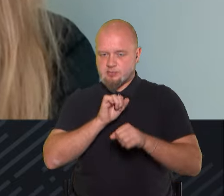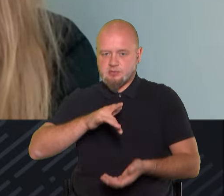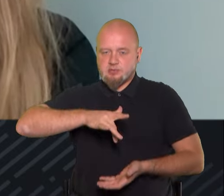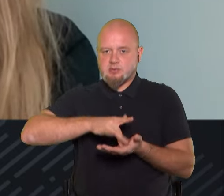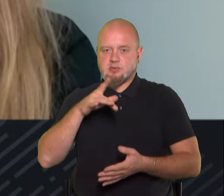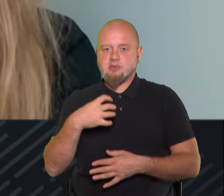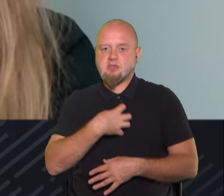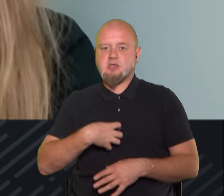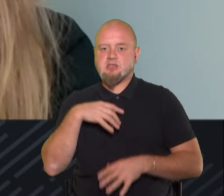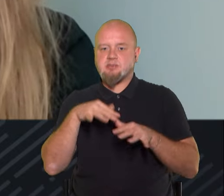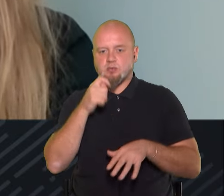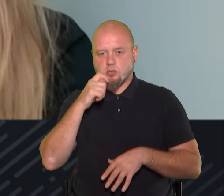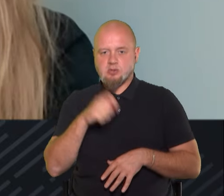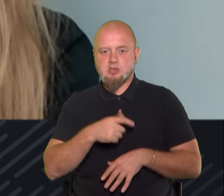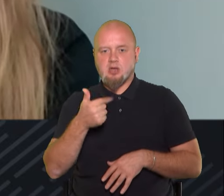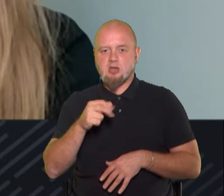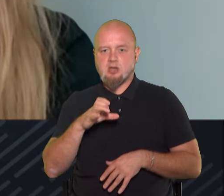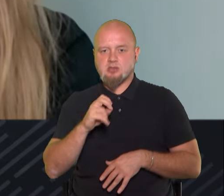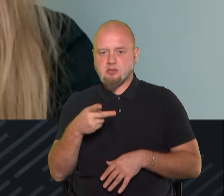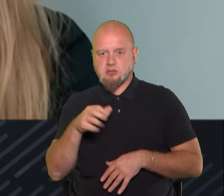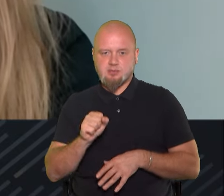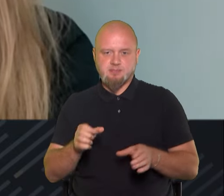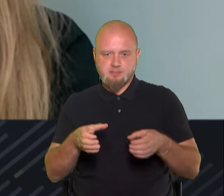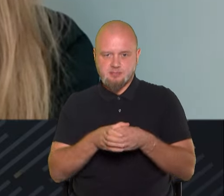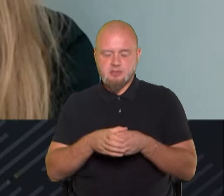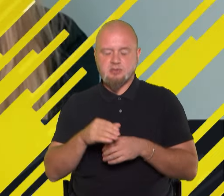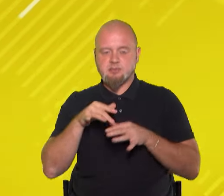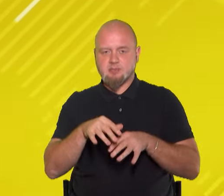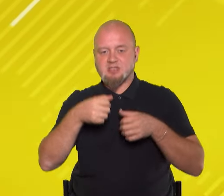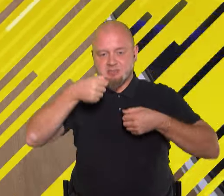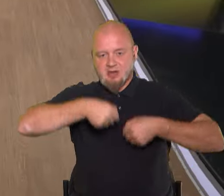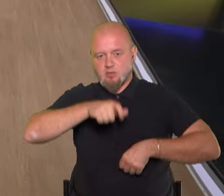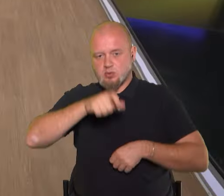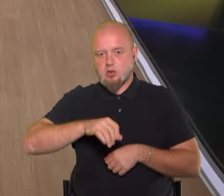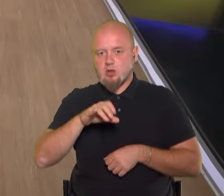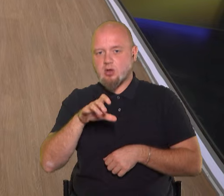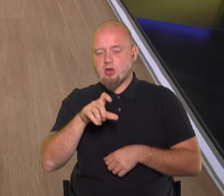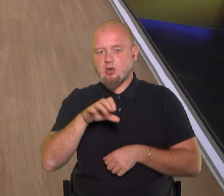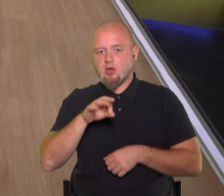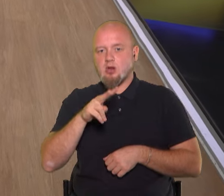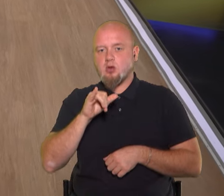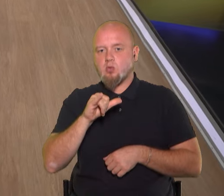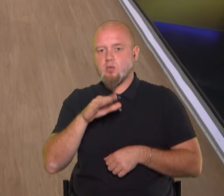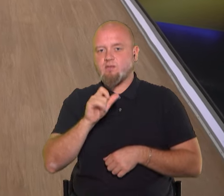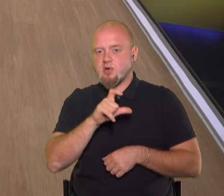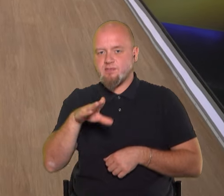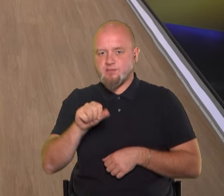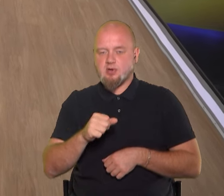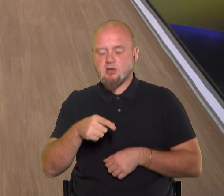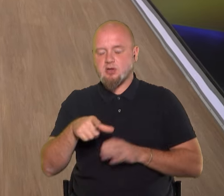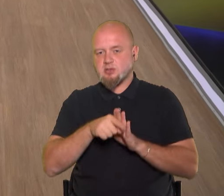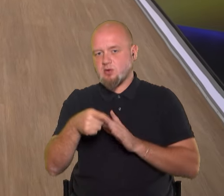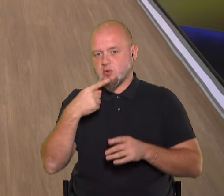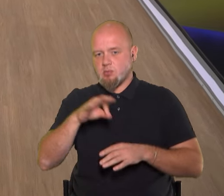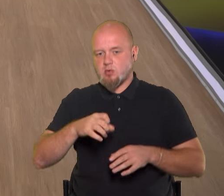Центру стратегічних справ Української Гельсінської спілки, справ людини Олена Куваєва, з нею говорили про воєнні злочини Російської Федерації на